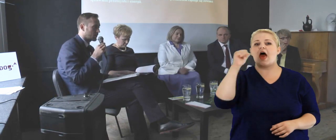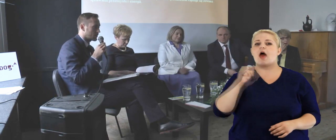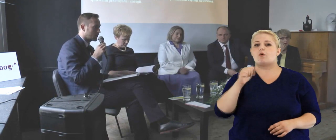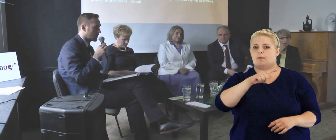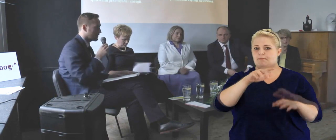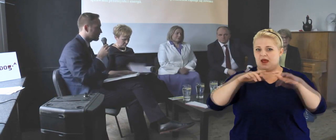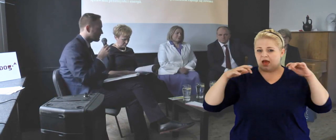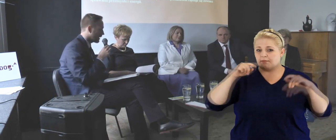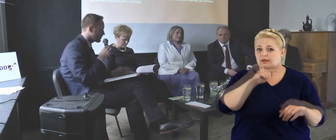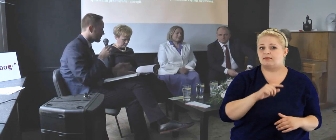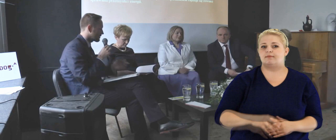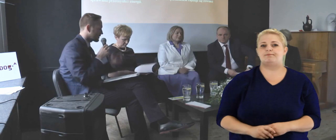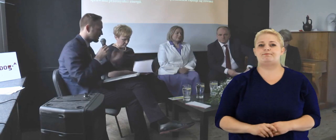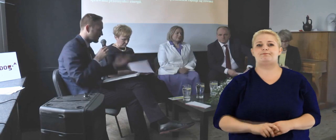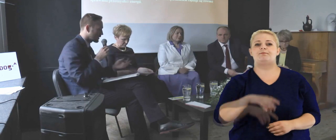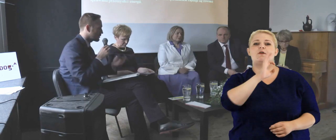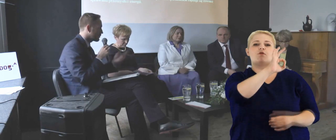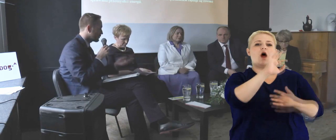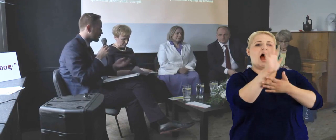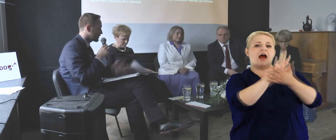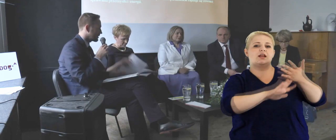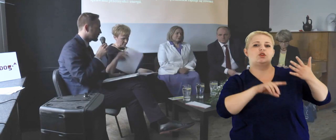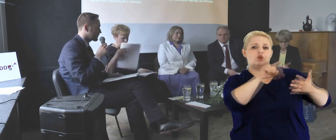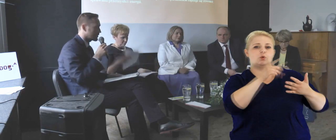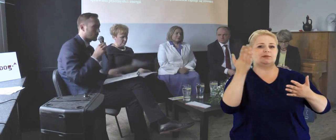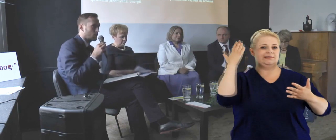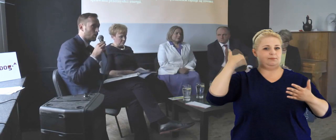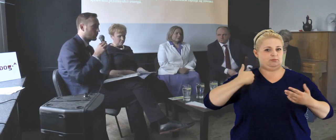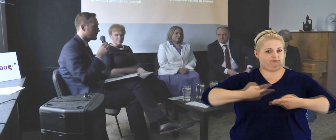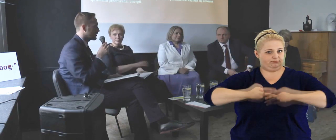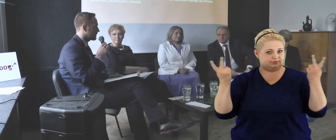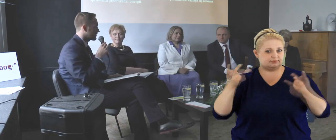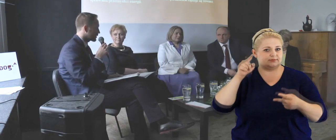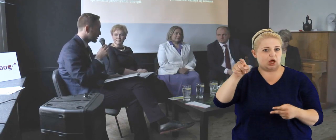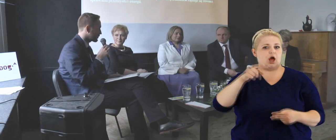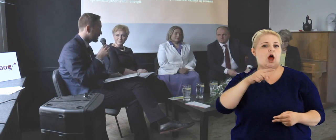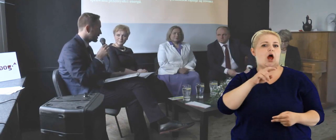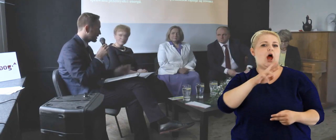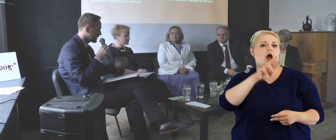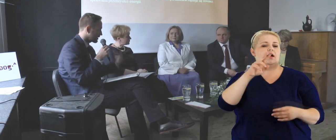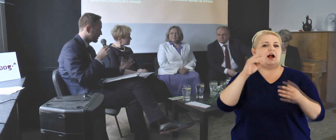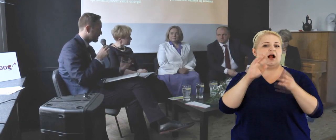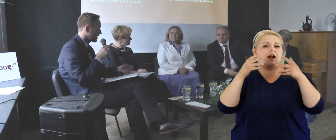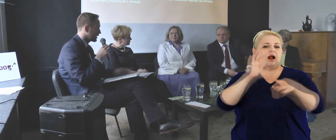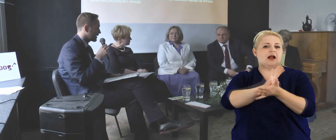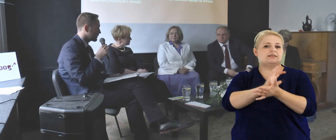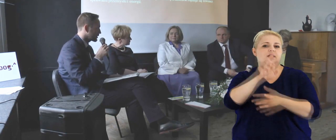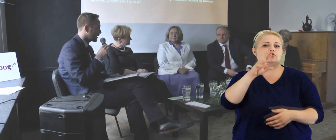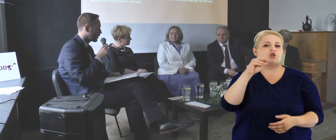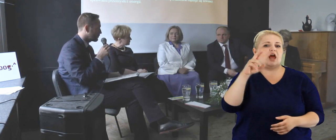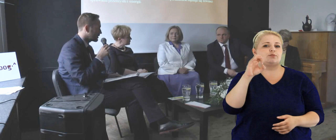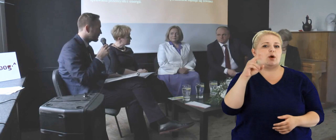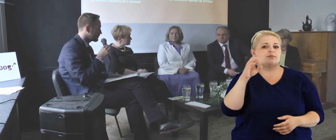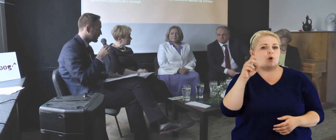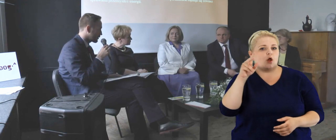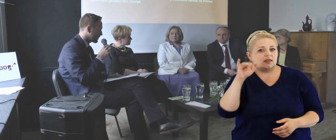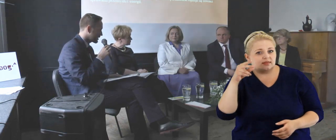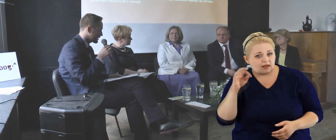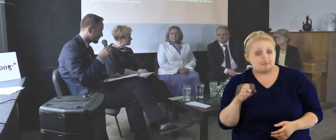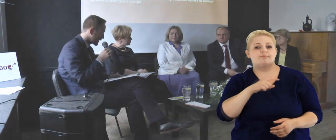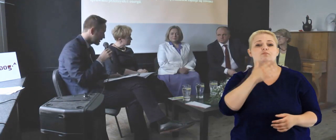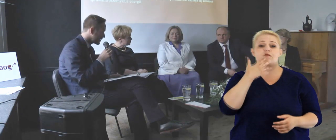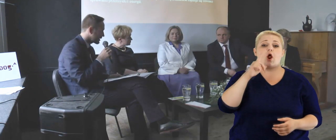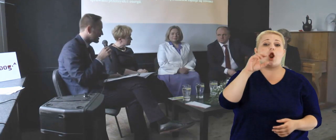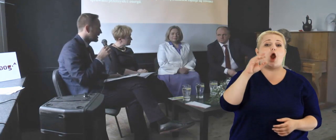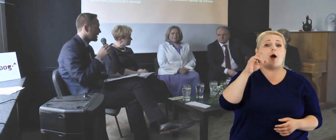europarlamentarzysta, autor artykułu, który niedawno został opublikowany w Rzeczpospolitej też na temat tego, że lobbying w Unii